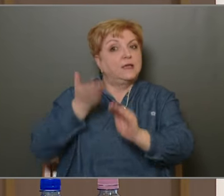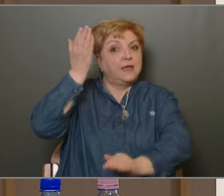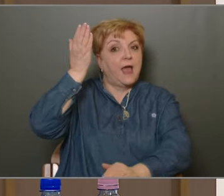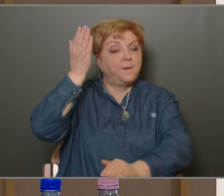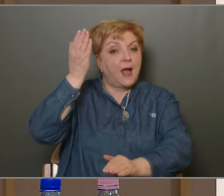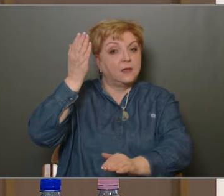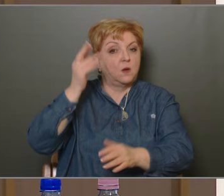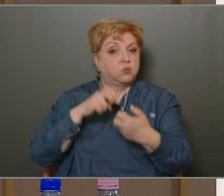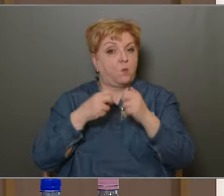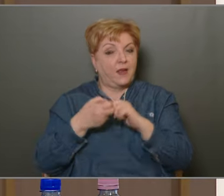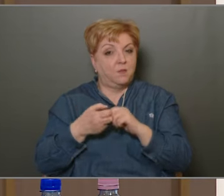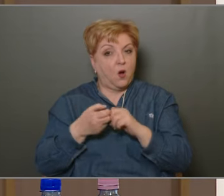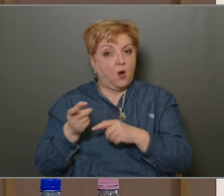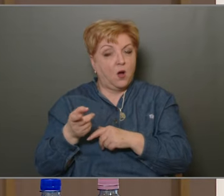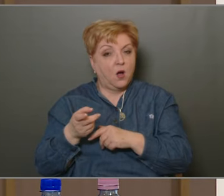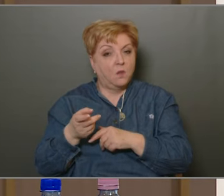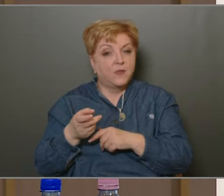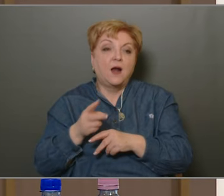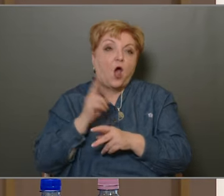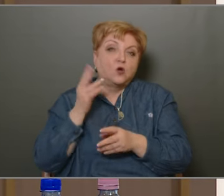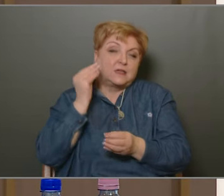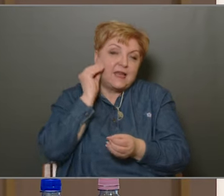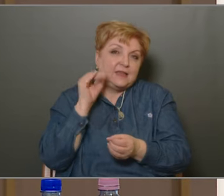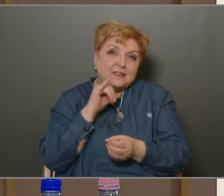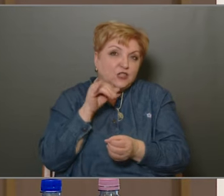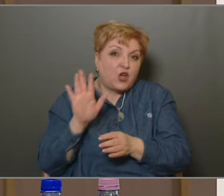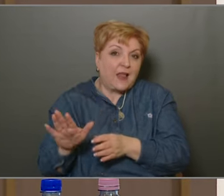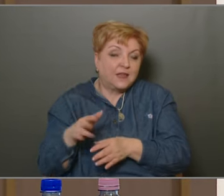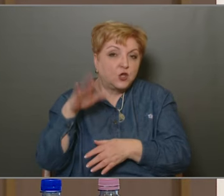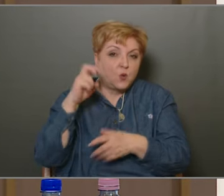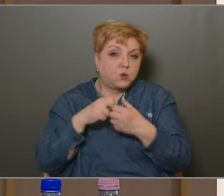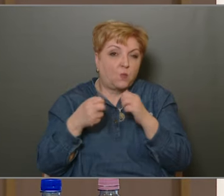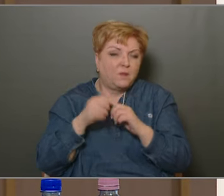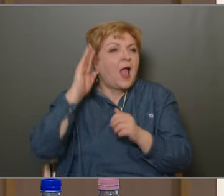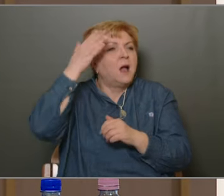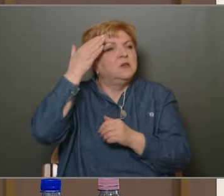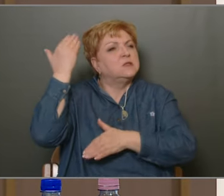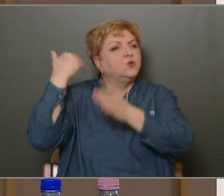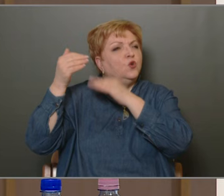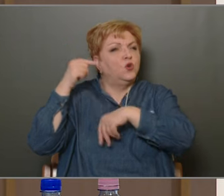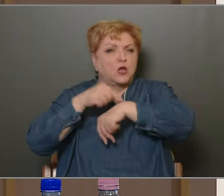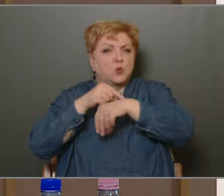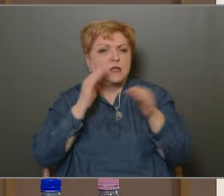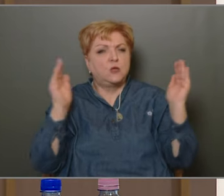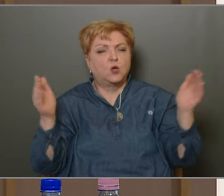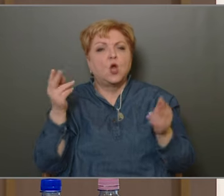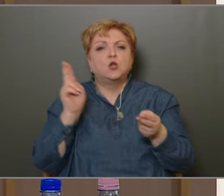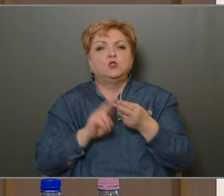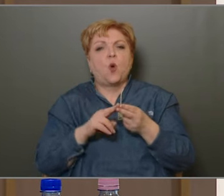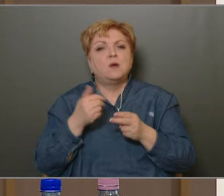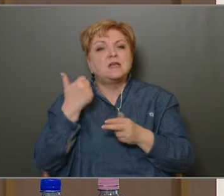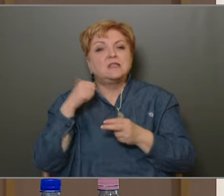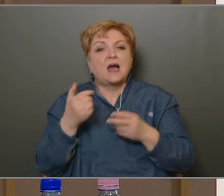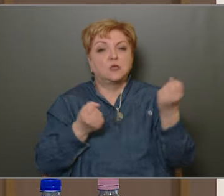közbiztonsági probléma Az azt jelenti, hogy akkor nincsen ilyen nagyobb probléma Hiszen azért elmégszünk még azokra az időkre, amikor több száz autót